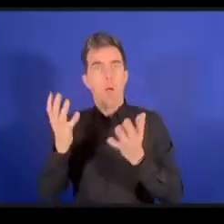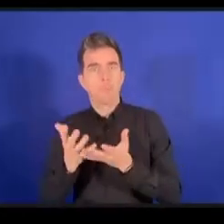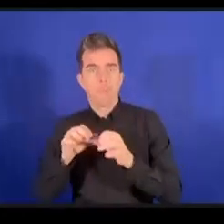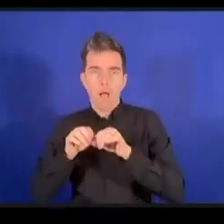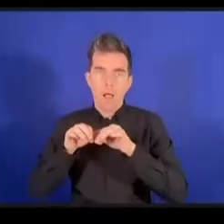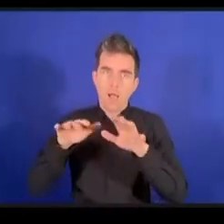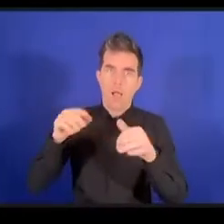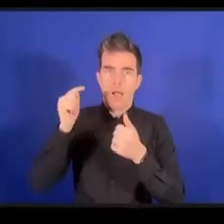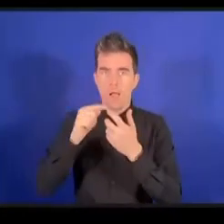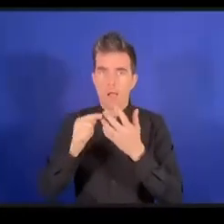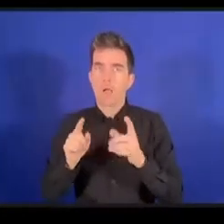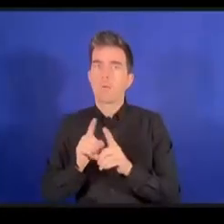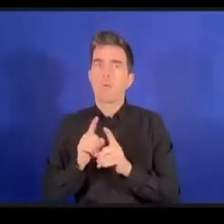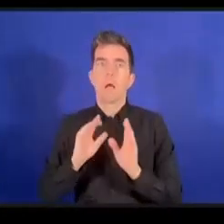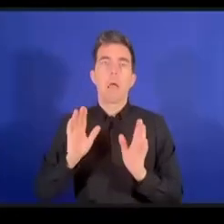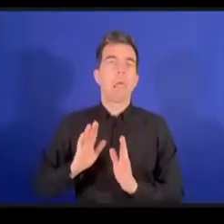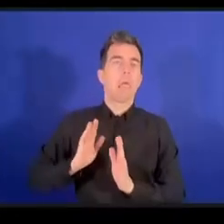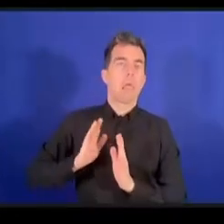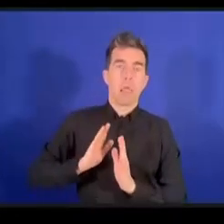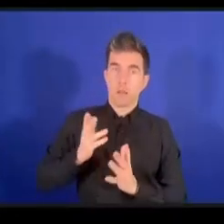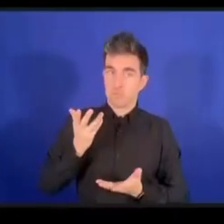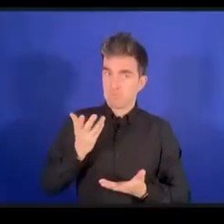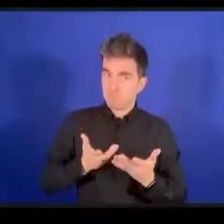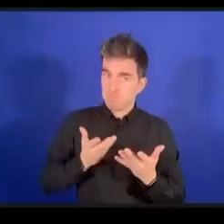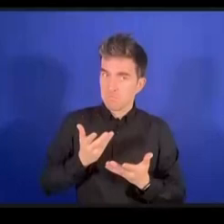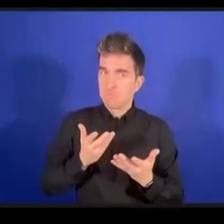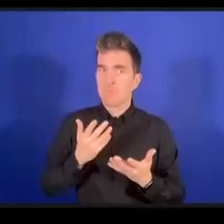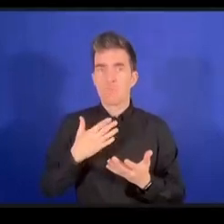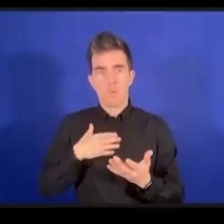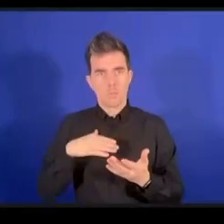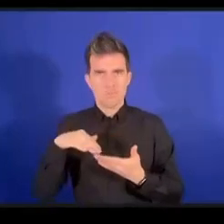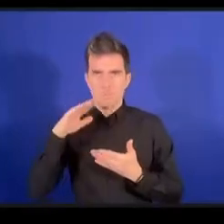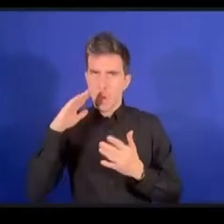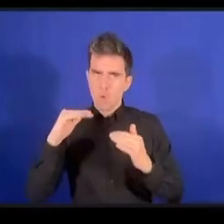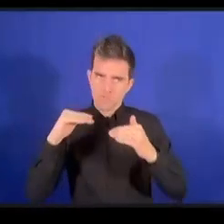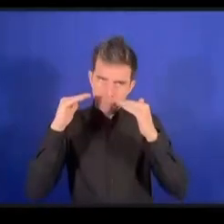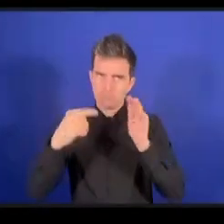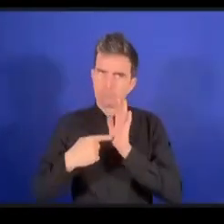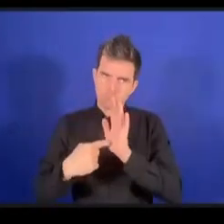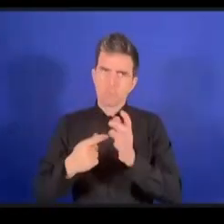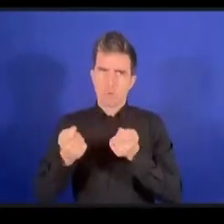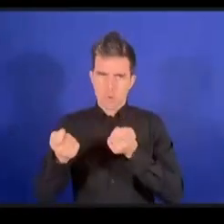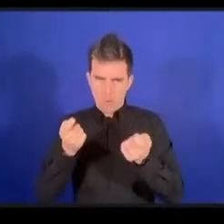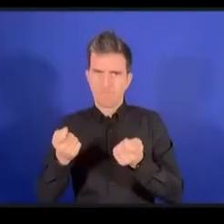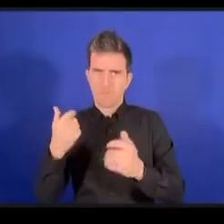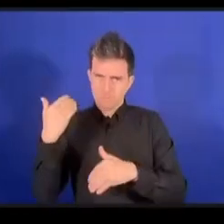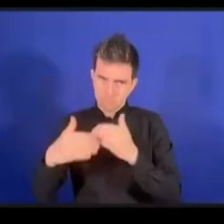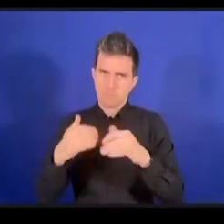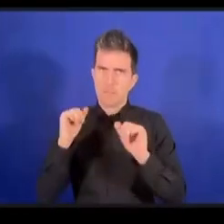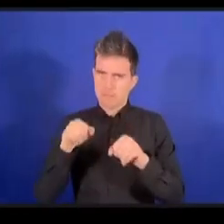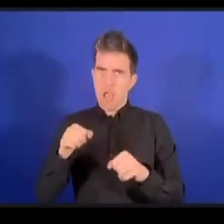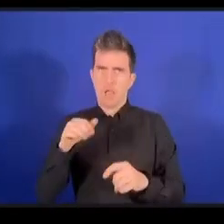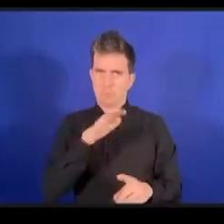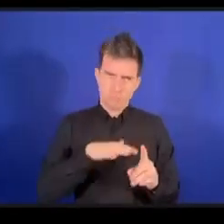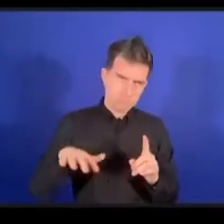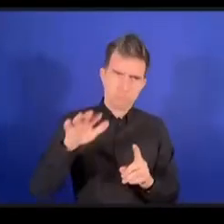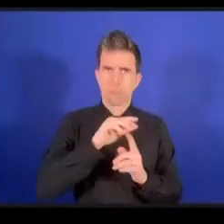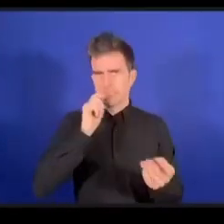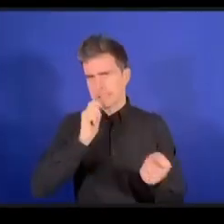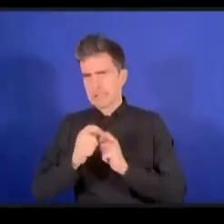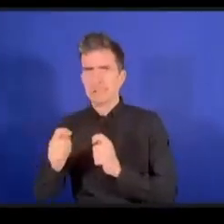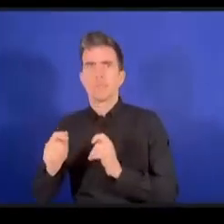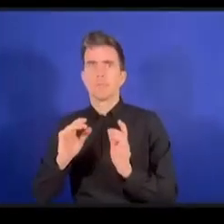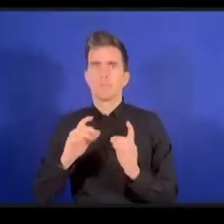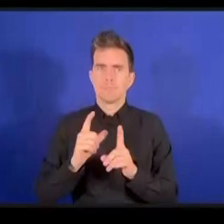آليات مختلفة بما فيها الاتفاق الرقمي العالمي فهذا